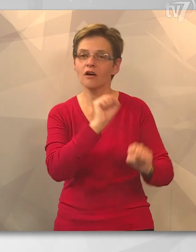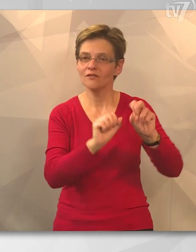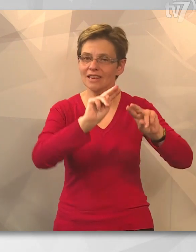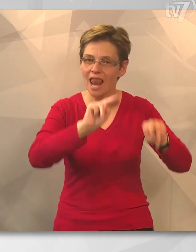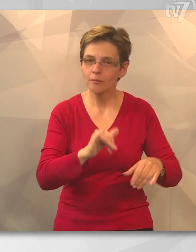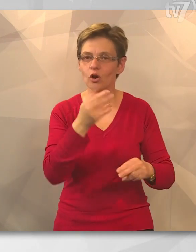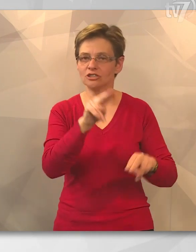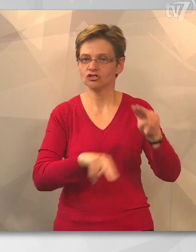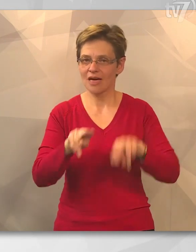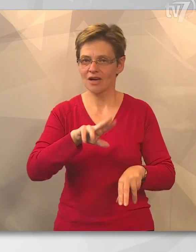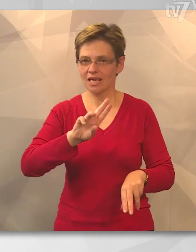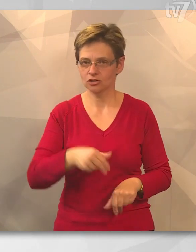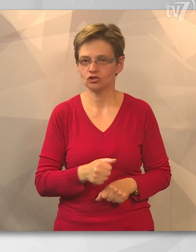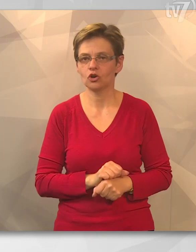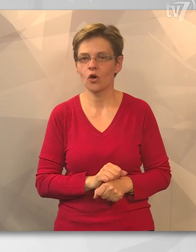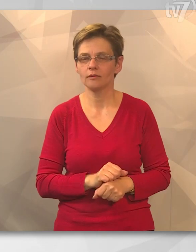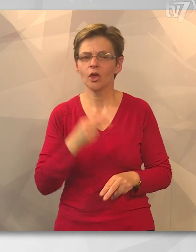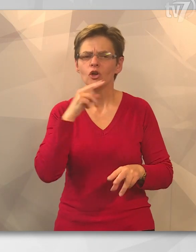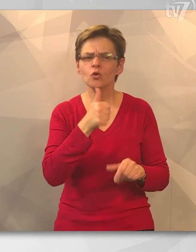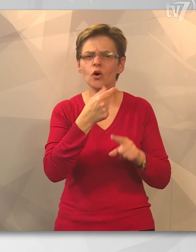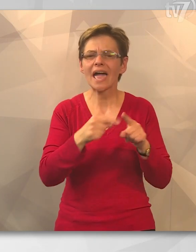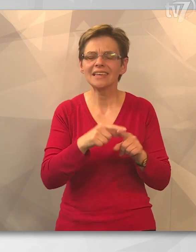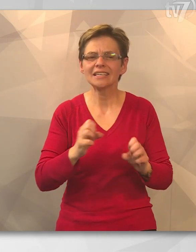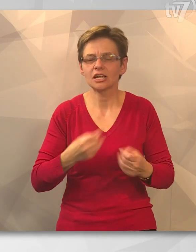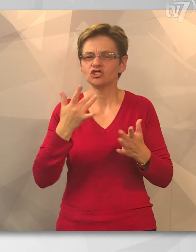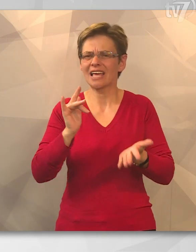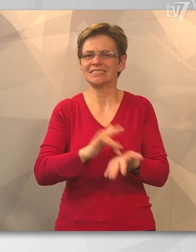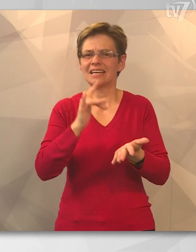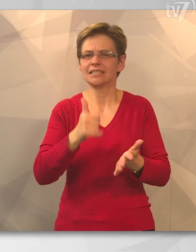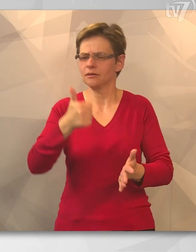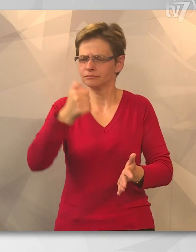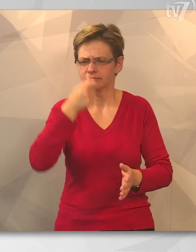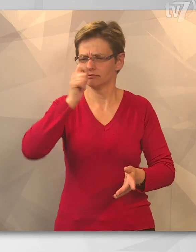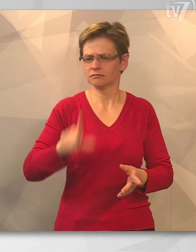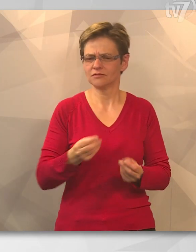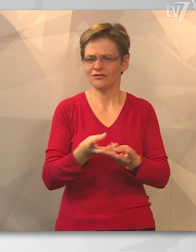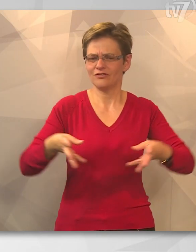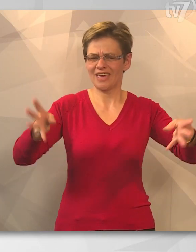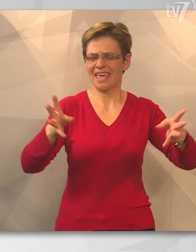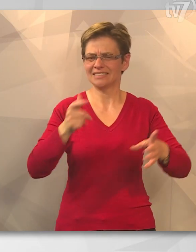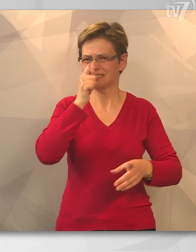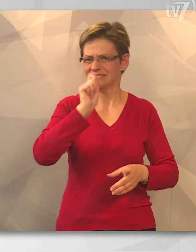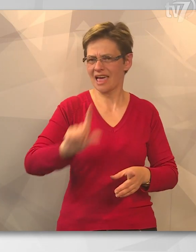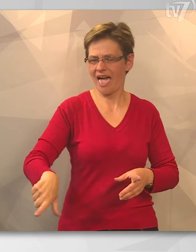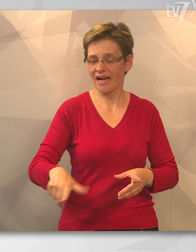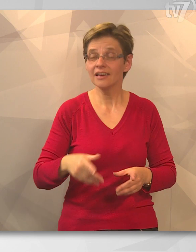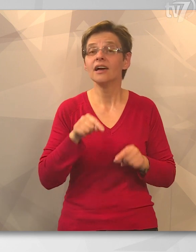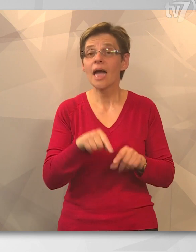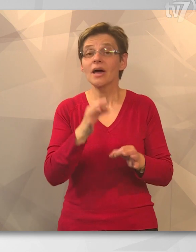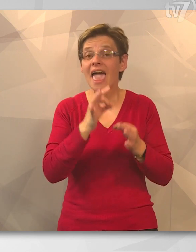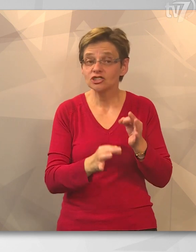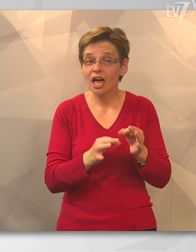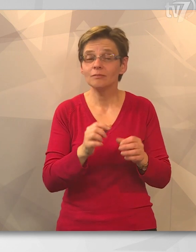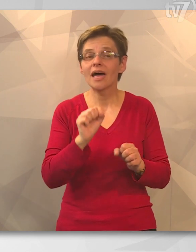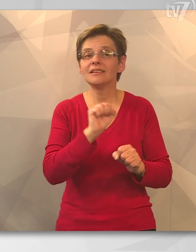a túzokvédelemről és nevelésről. A tyúgoknak egy része nagyon stresszérzékeny, és otthagyja a fészkét kint a szabad természetben.